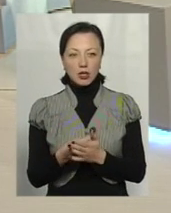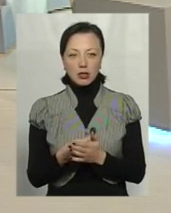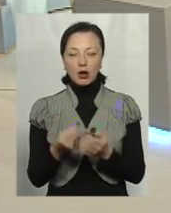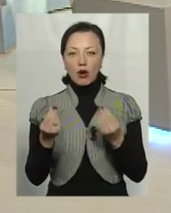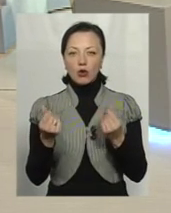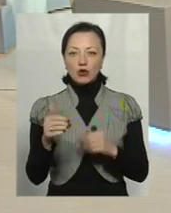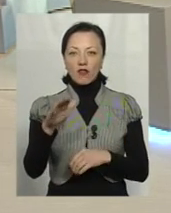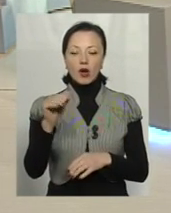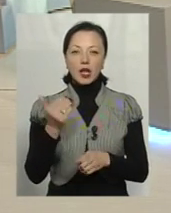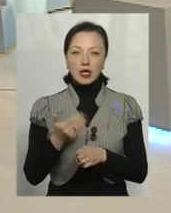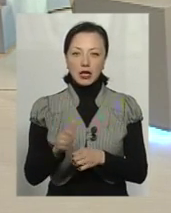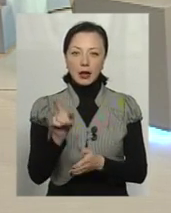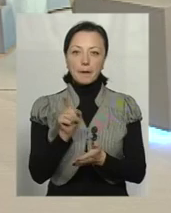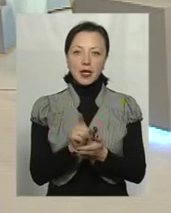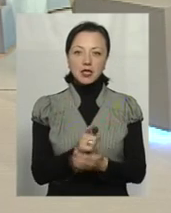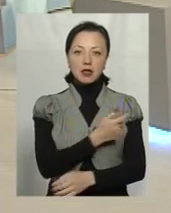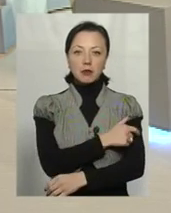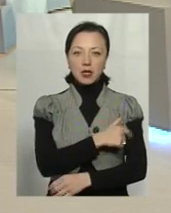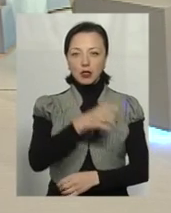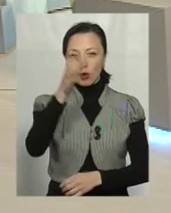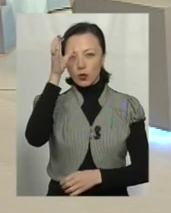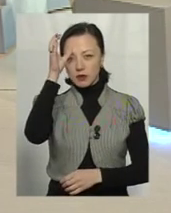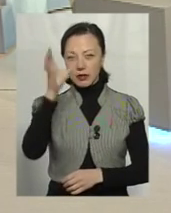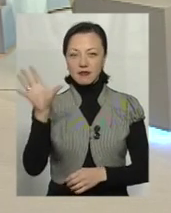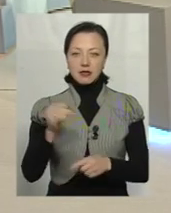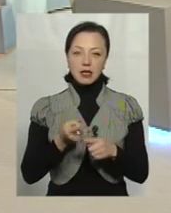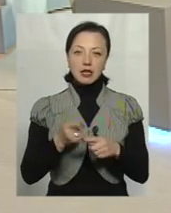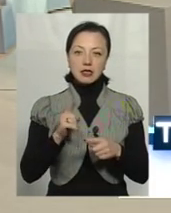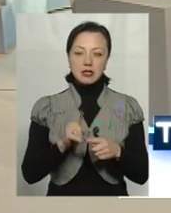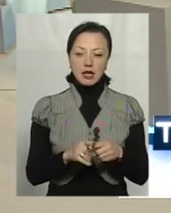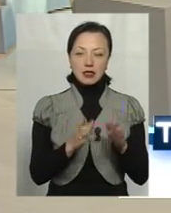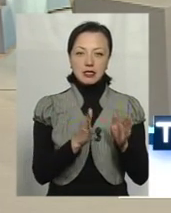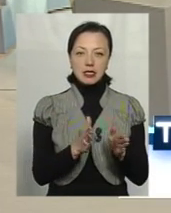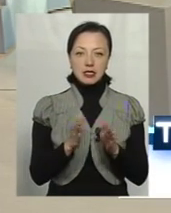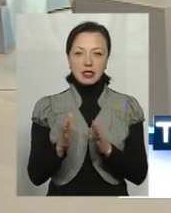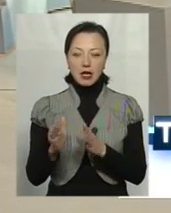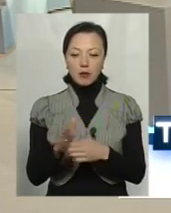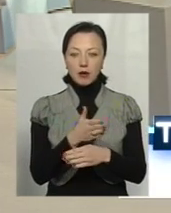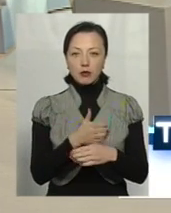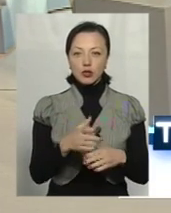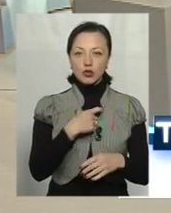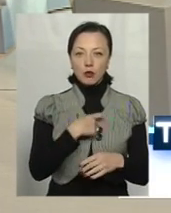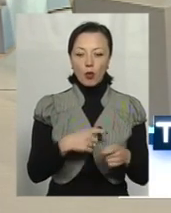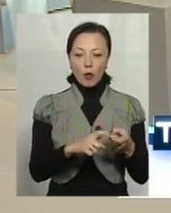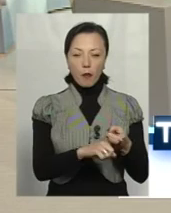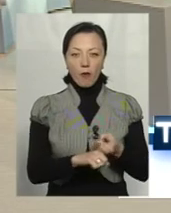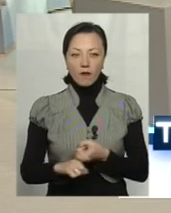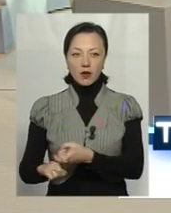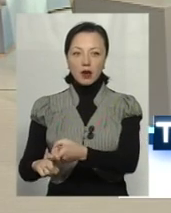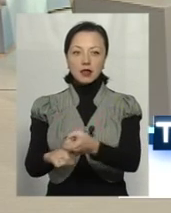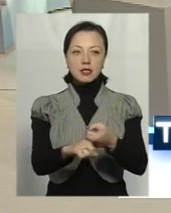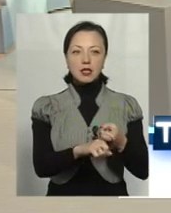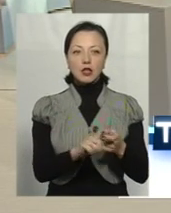-кредитна, пенсійна, медична, освітня – все це системи, які між собою взаємопов'язані. І